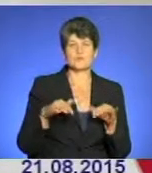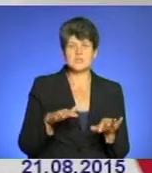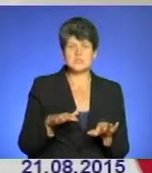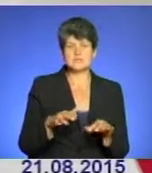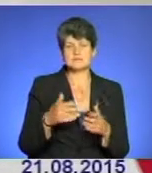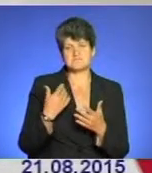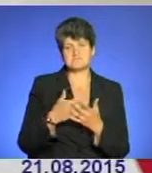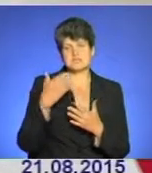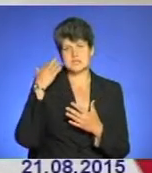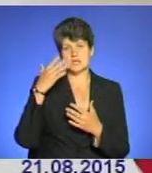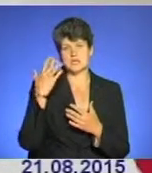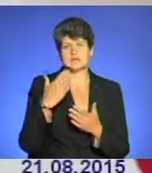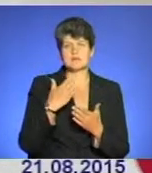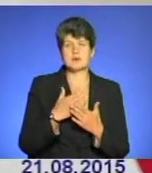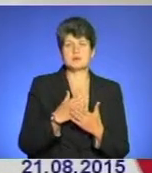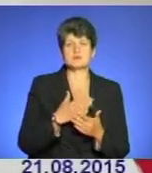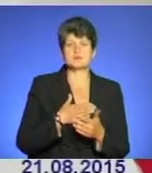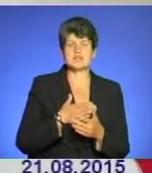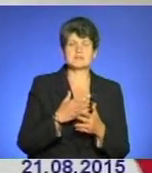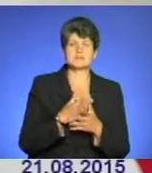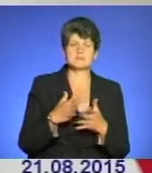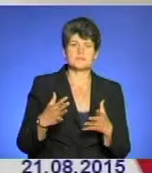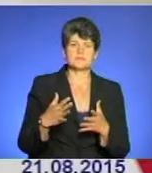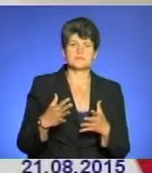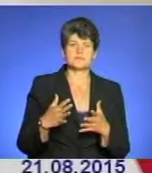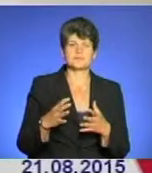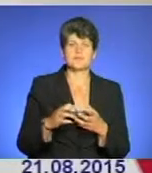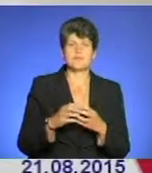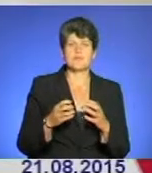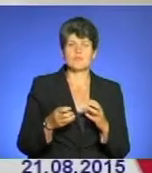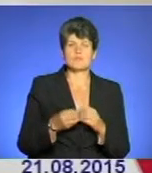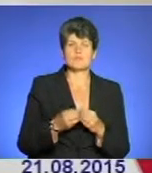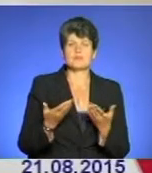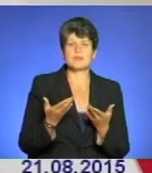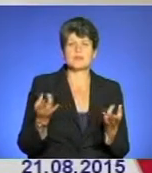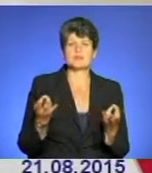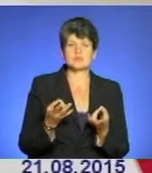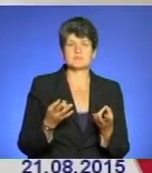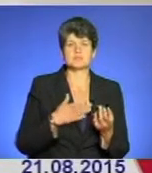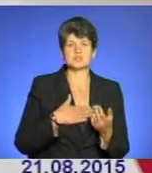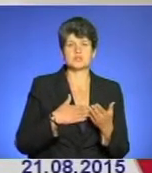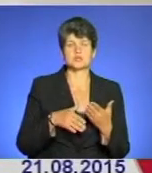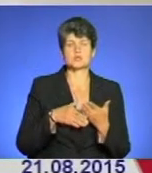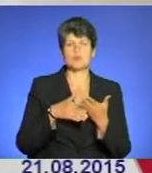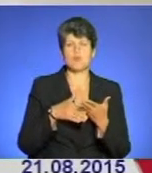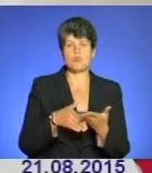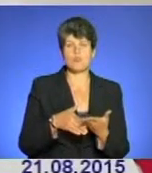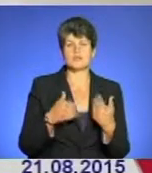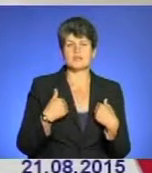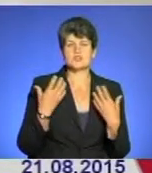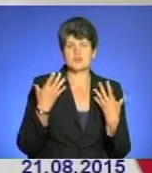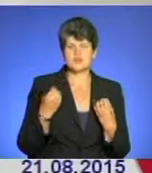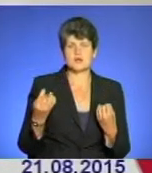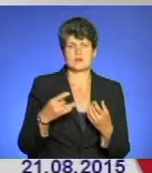здається, мало б в нас більше нагальніші проблеми є, де потрібна наша допомога. Але я ще раз